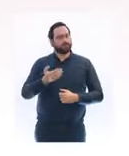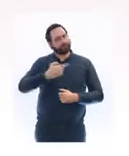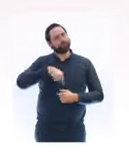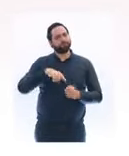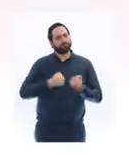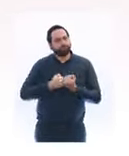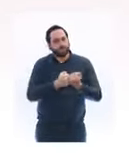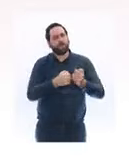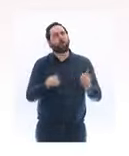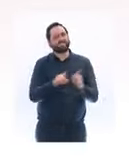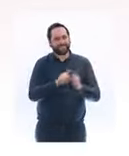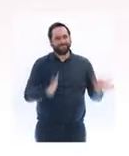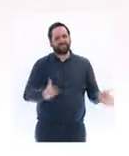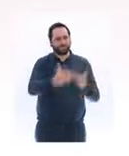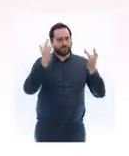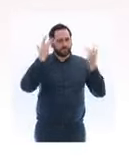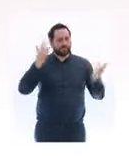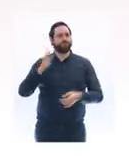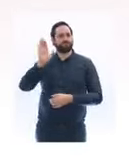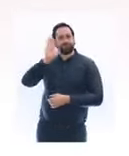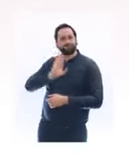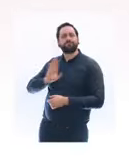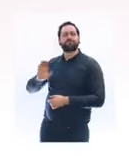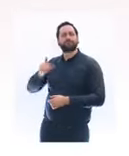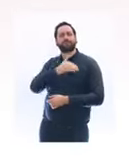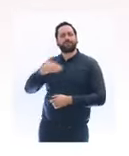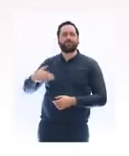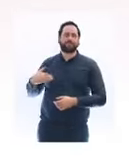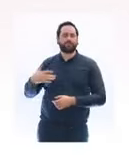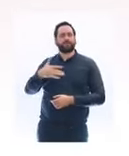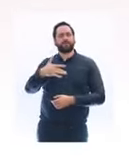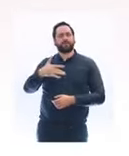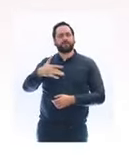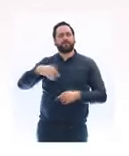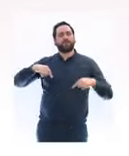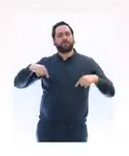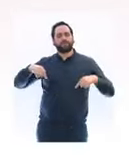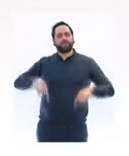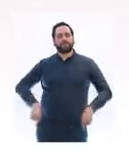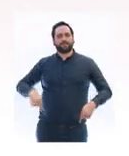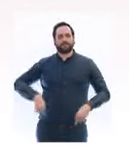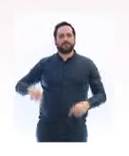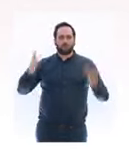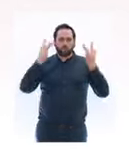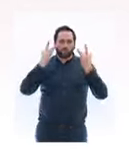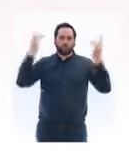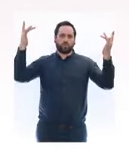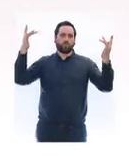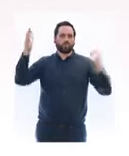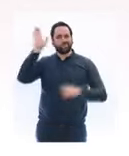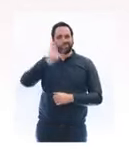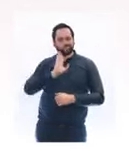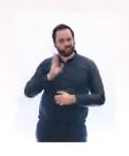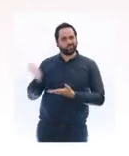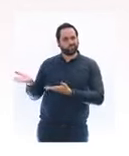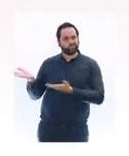demande à la ministre de la Culture, Roselyne Bachelot, de me rejoindre. Et pendant qu'elle arrive, je précise que les acteurs et l